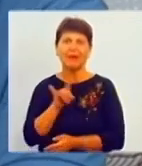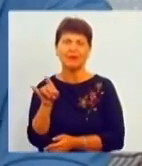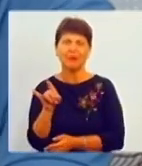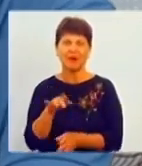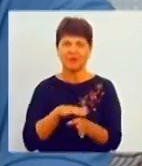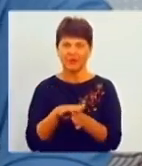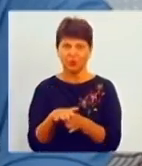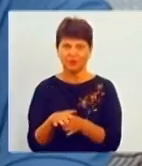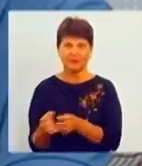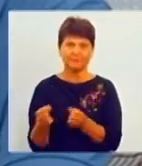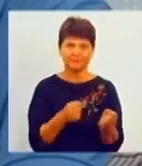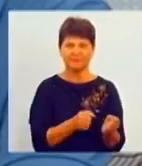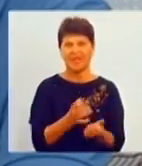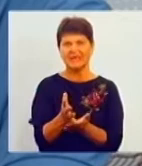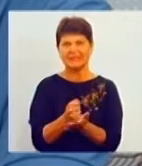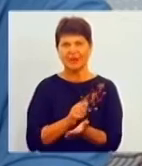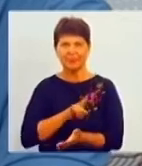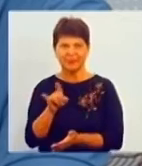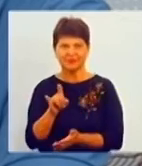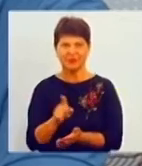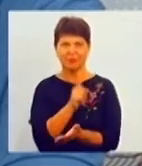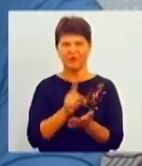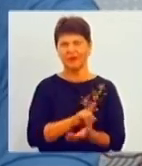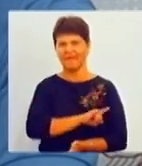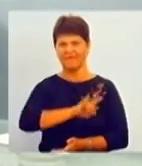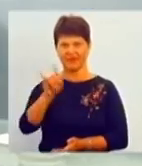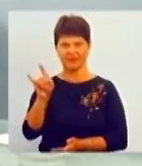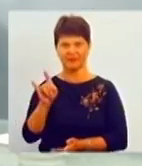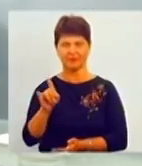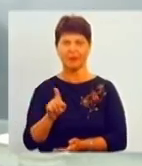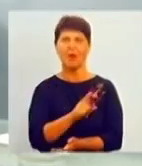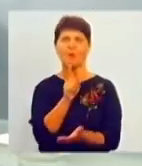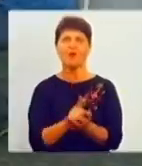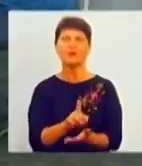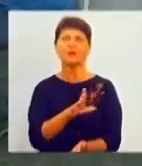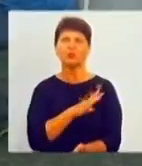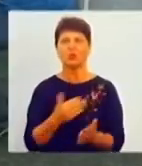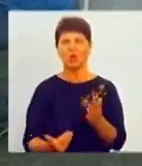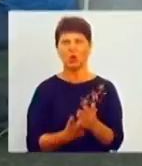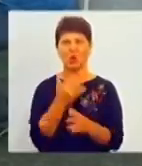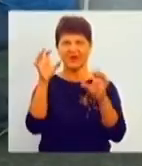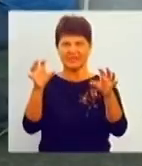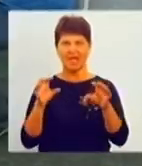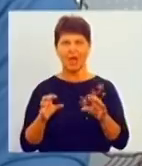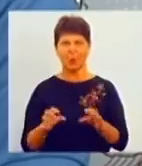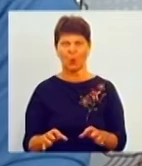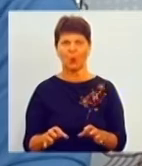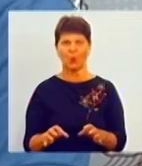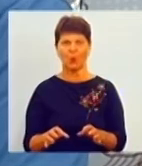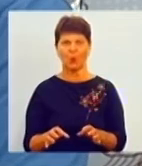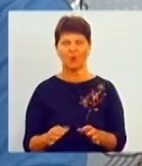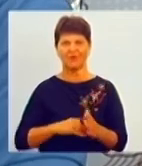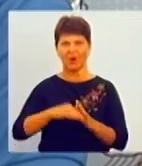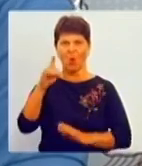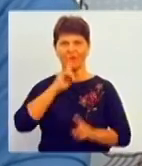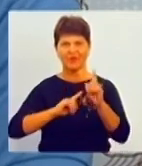запасний літак має з якогось ангара виїхати і завести цих користів. Має новий закон, Має діяти новий закон, який прийме наша Верховна Рада, так